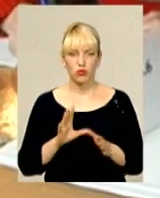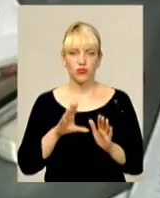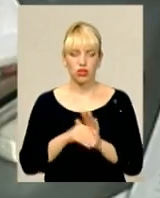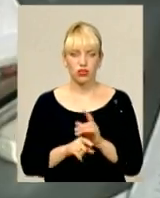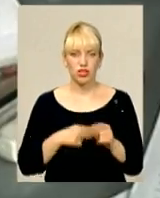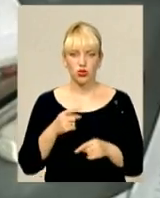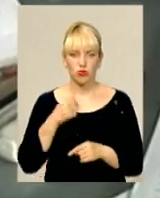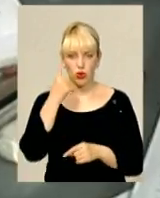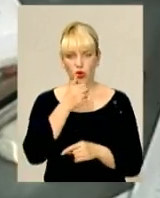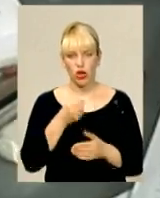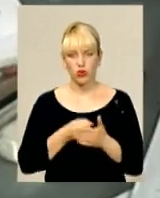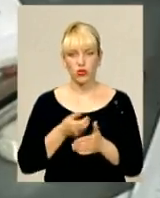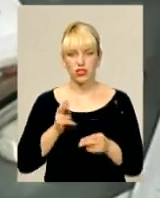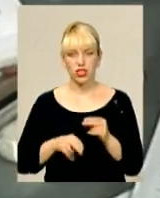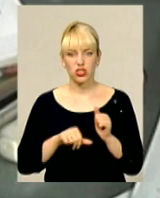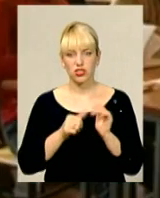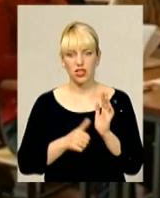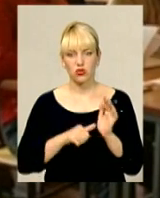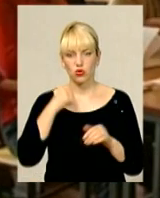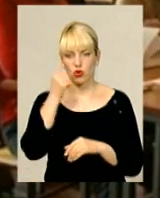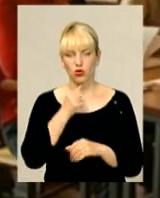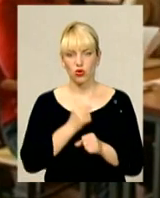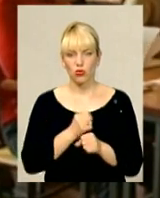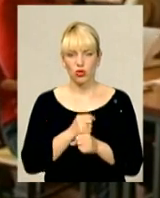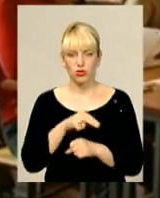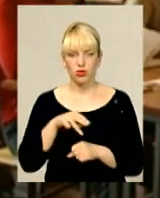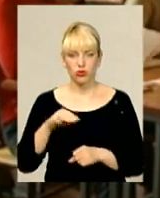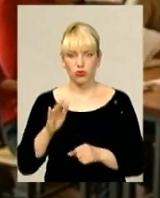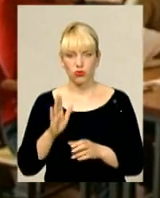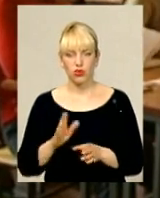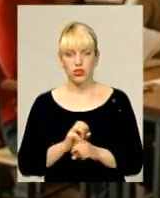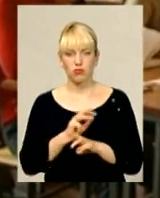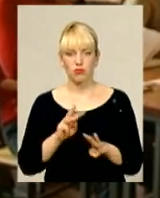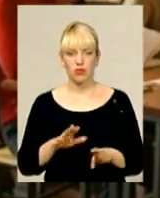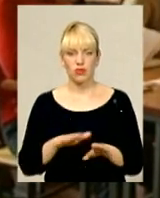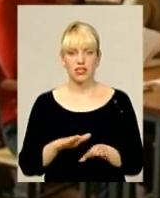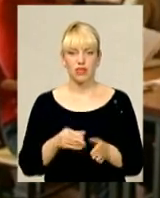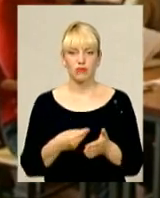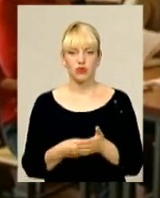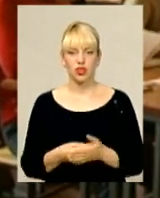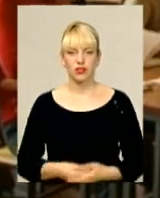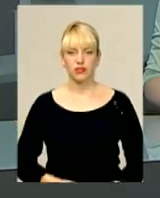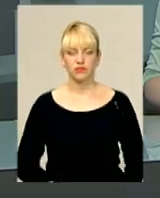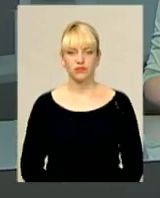наступного року. А до кінця 2016-го роботу профліцеїв мають забезпечити місцеві бюджети.